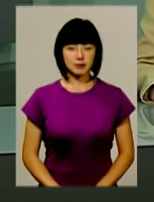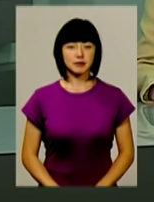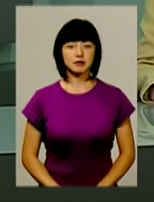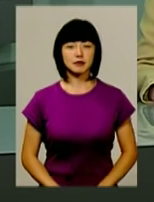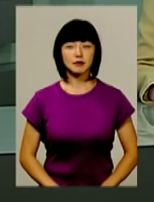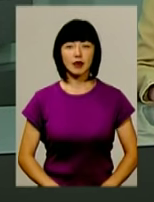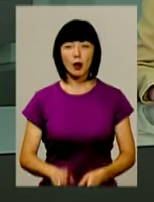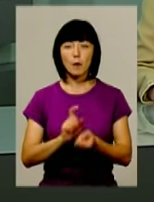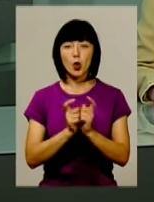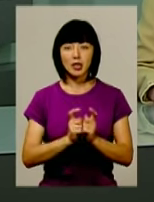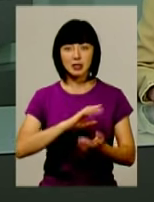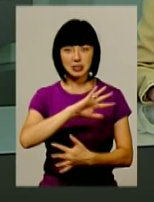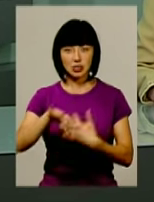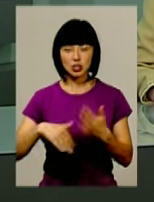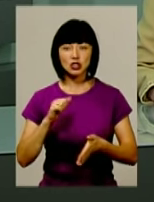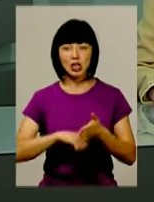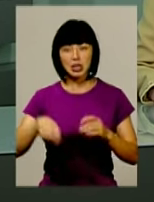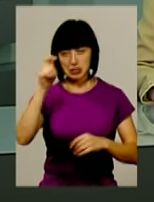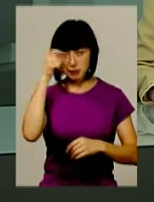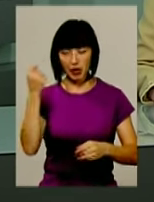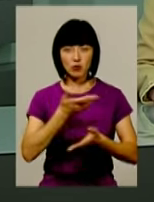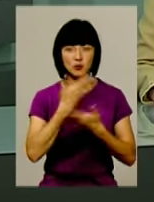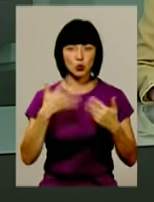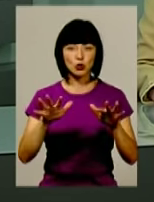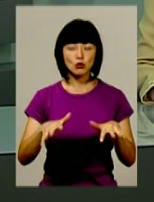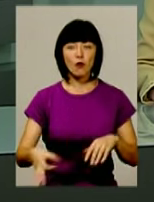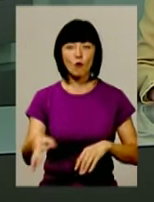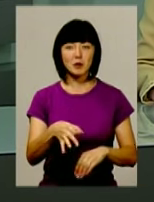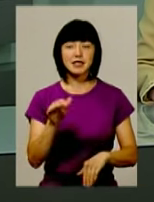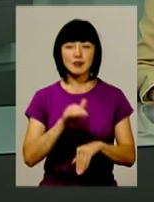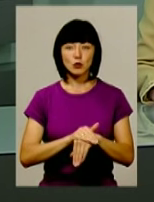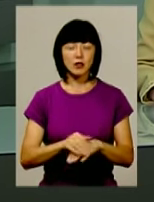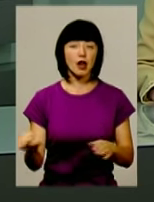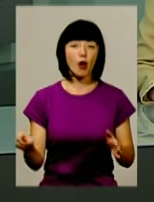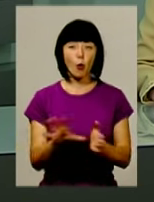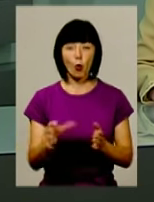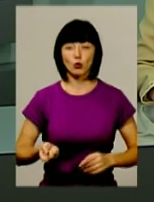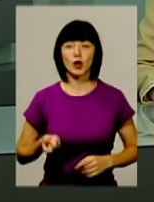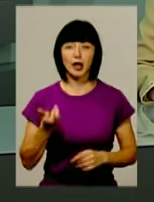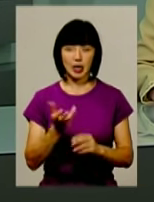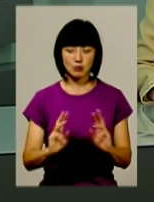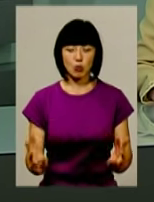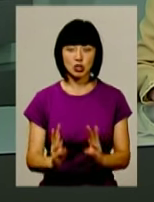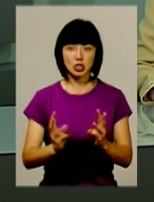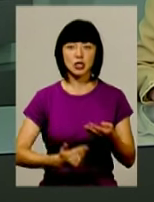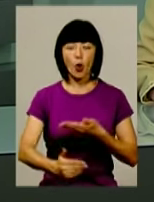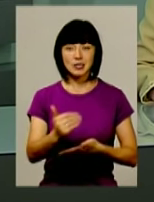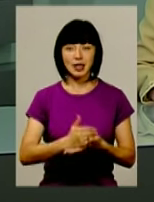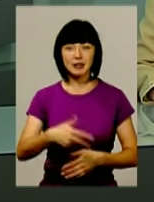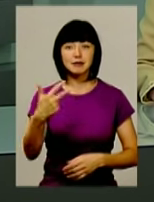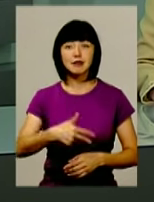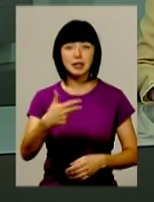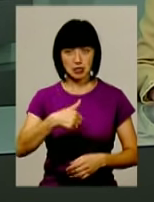Поєдинок зі стихією. Через спеку та відсутність дощу в області зафіксовано рекордну кількість пожеж за останні 30